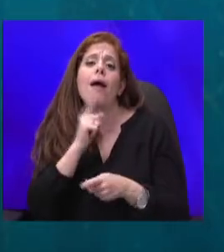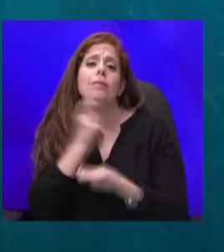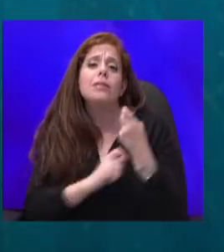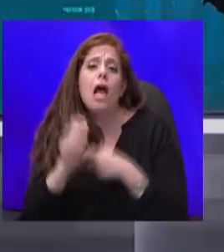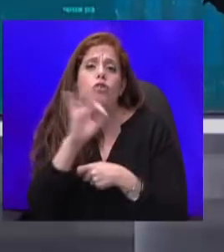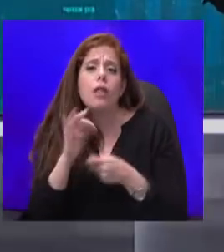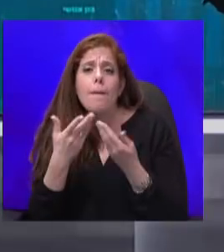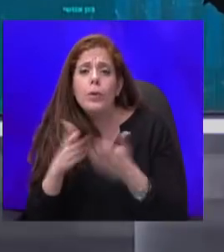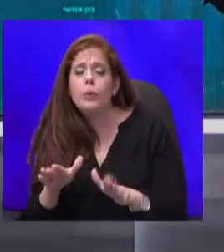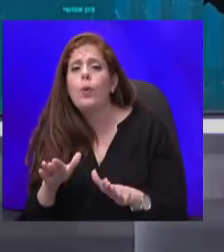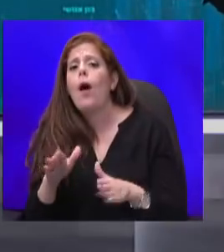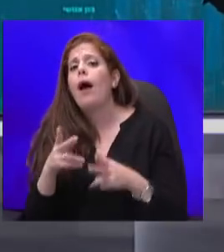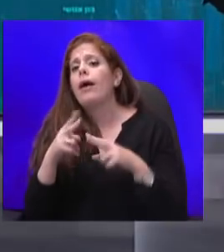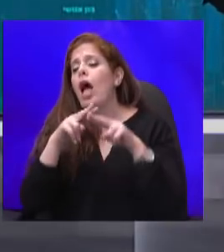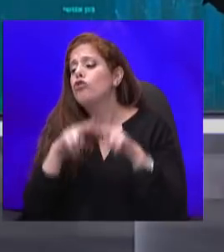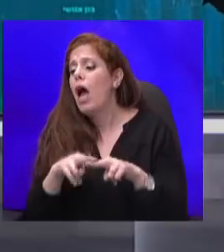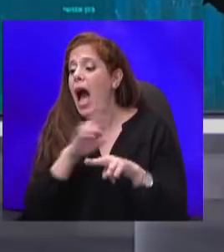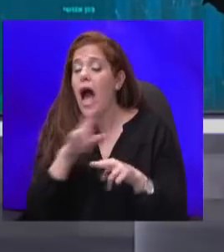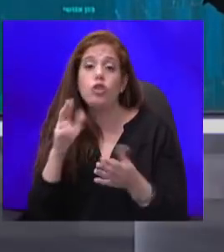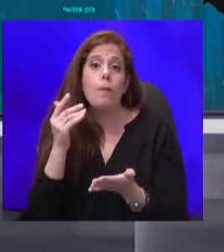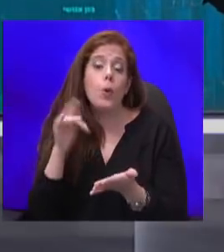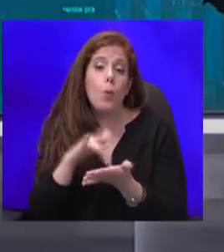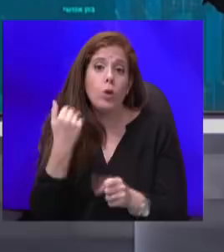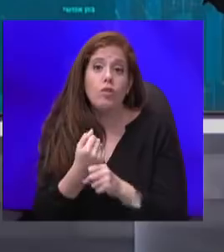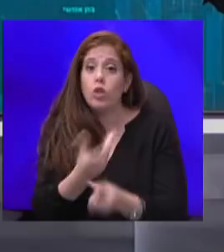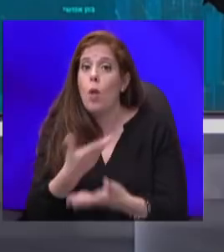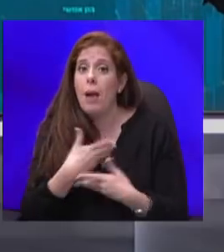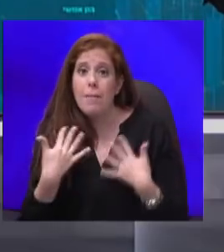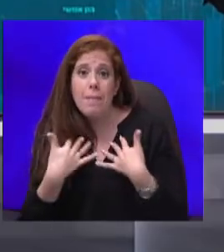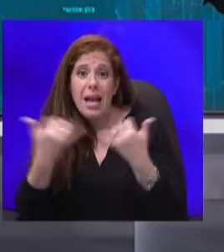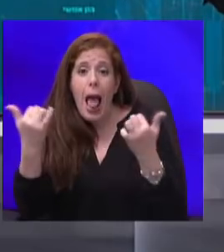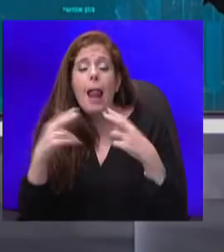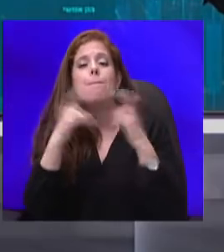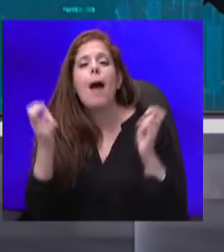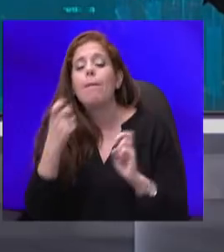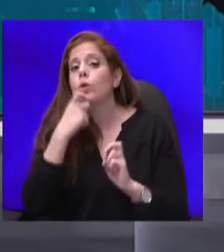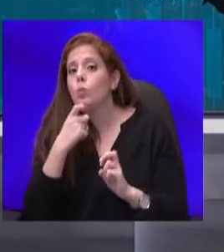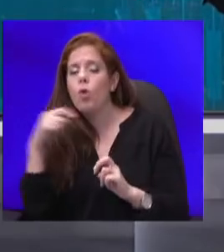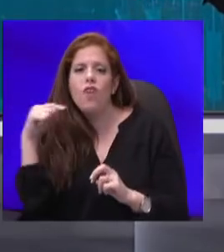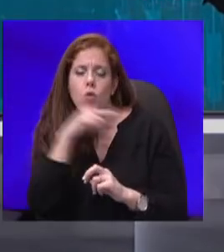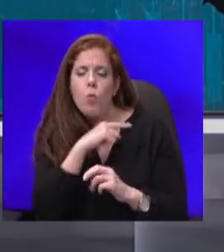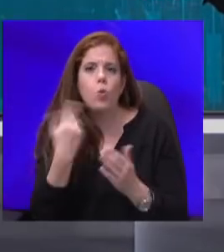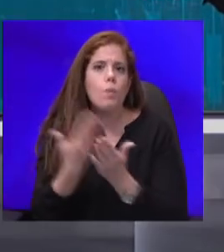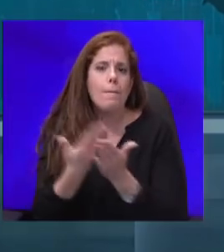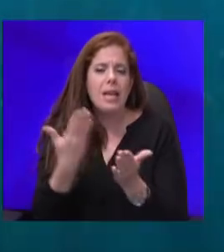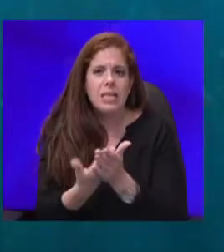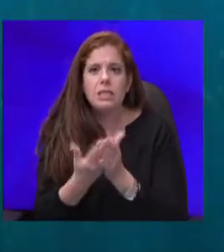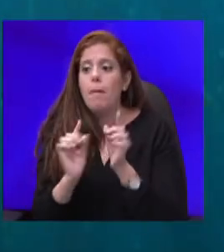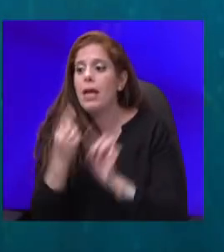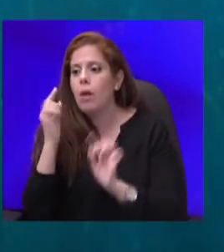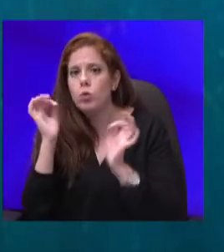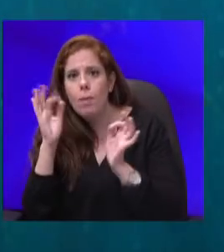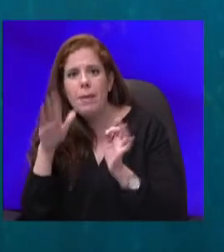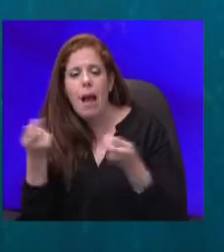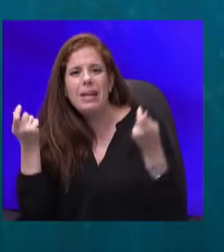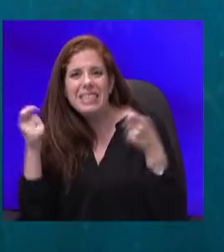רק של מקומות עבודה שלא מקבלים קהל, בערים הכתומות והאדומות, ממליץ במקרים מסוימים גם על סגירה של מערכת החינוך,